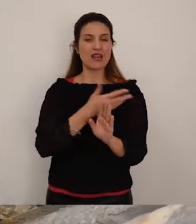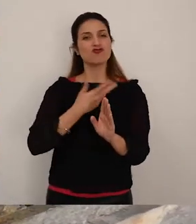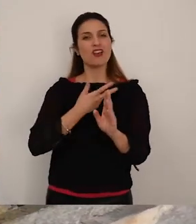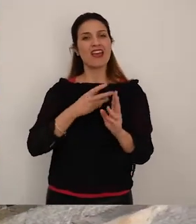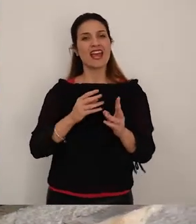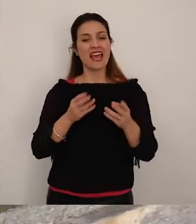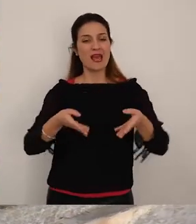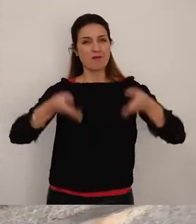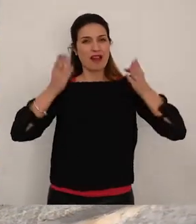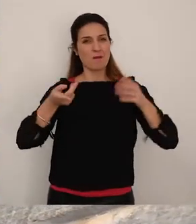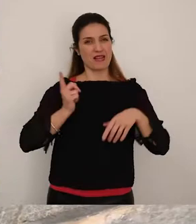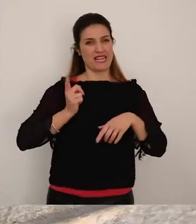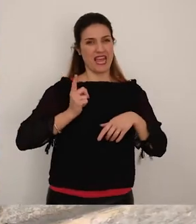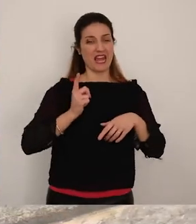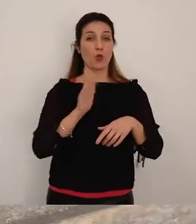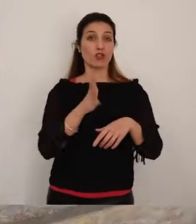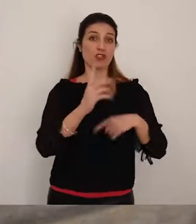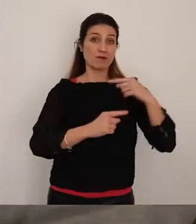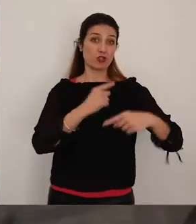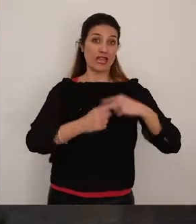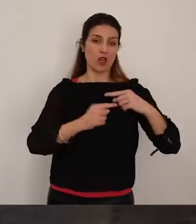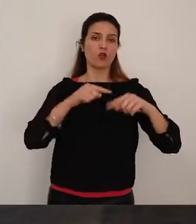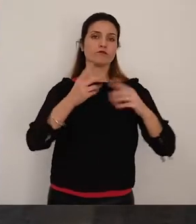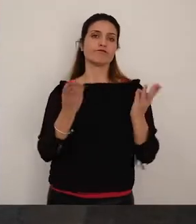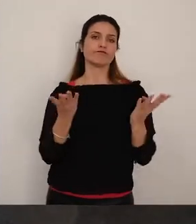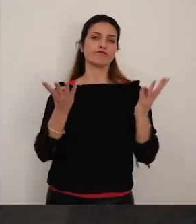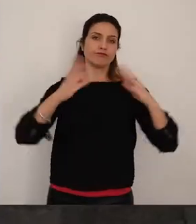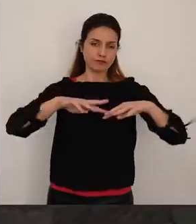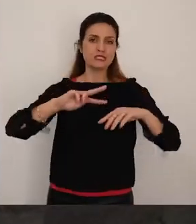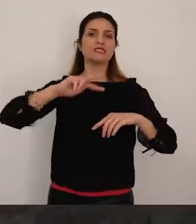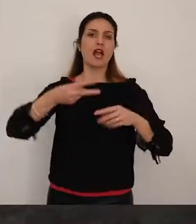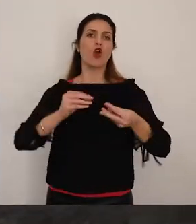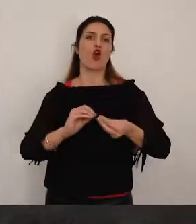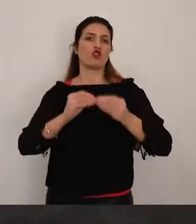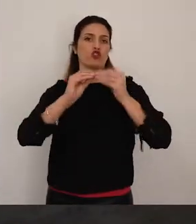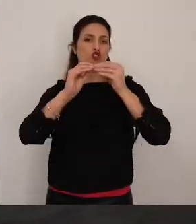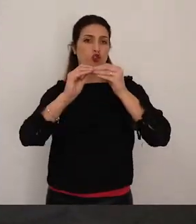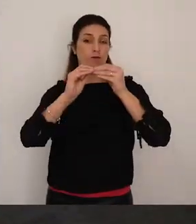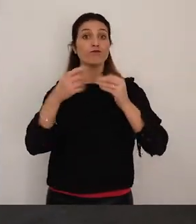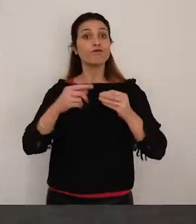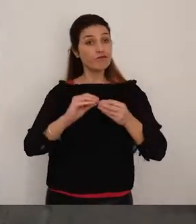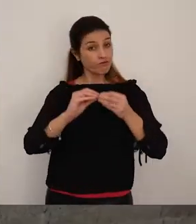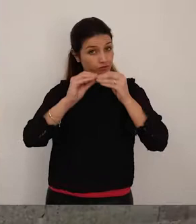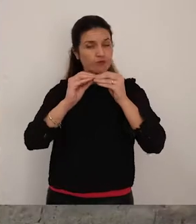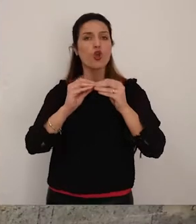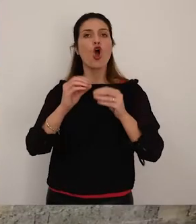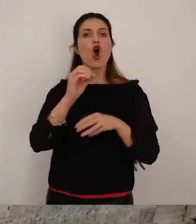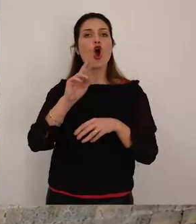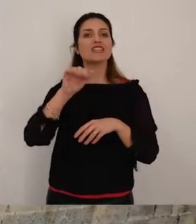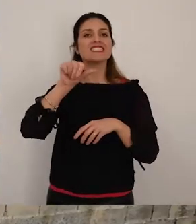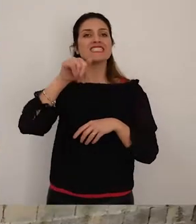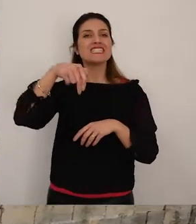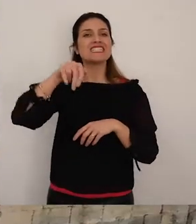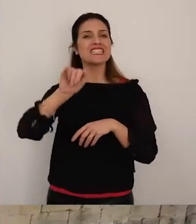un precedente maniero militare risalente al XV secolo Esso venne realizzato dagli Orsini del Balzo,